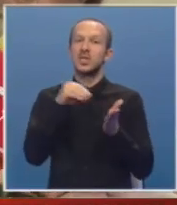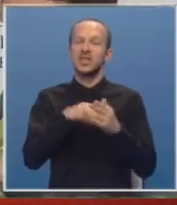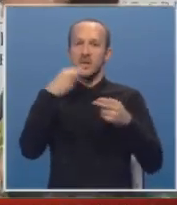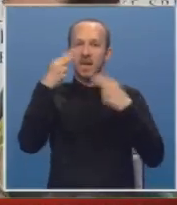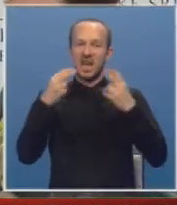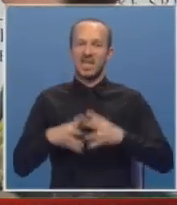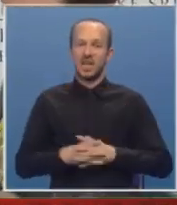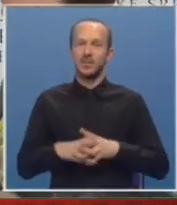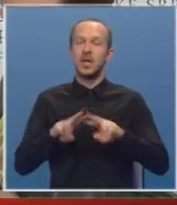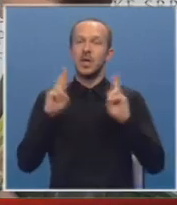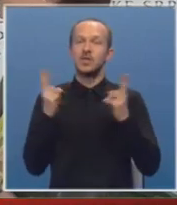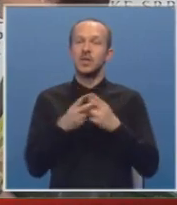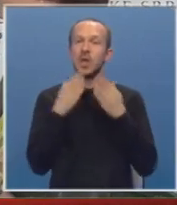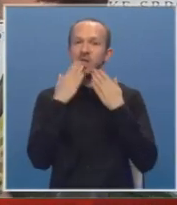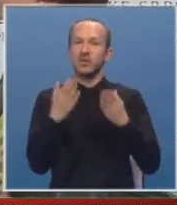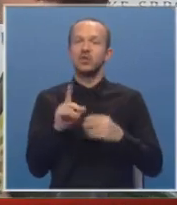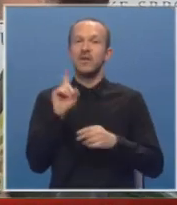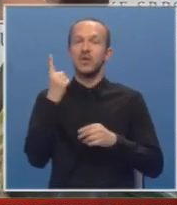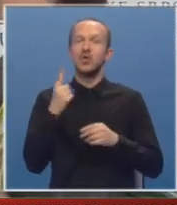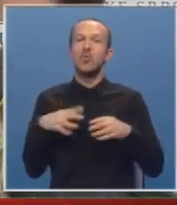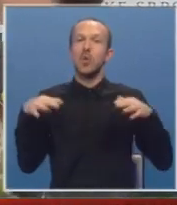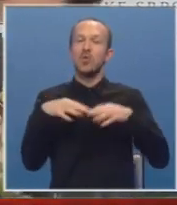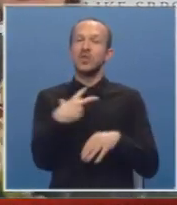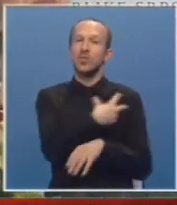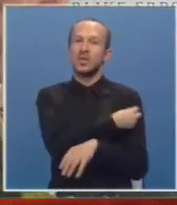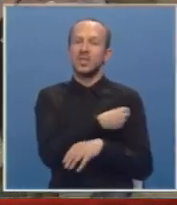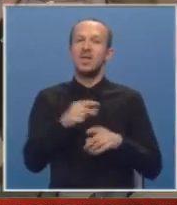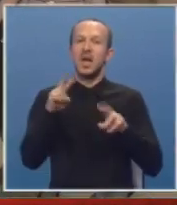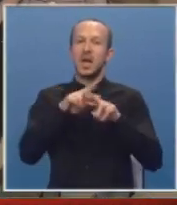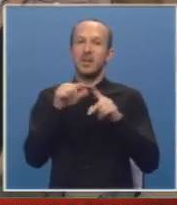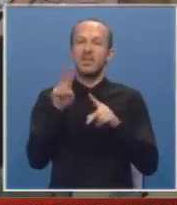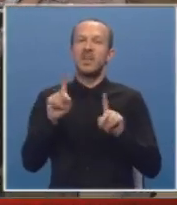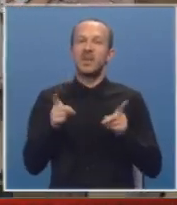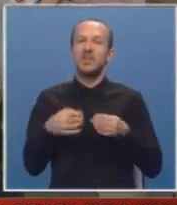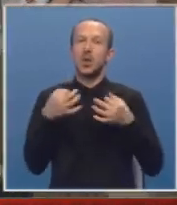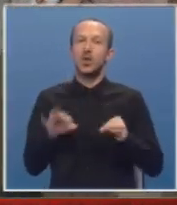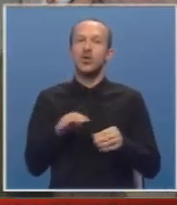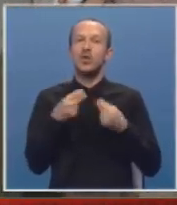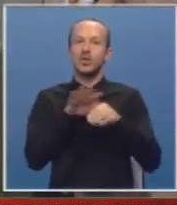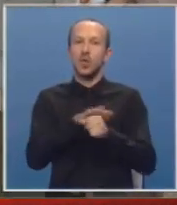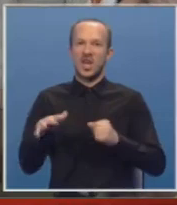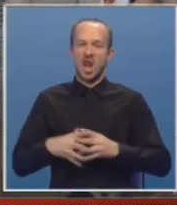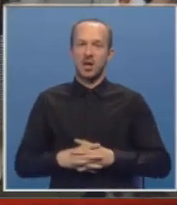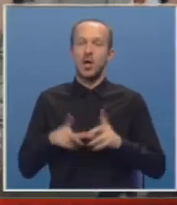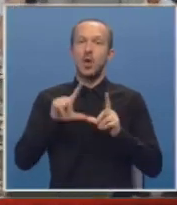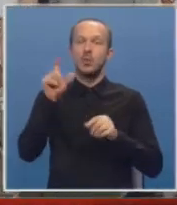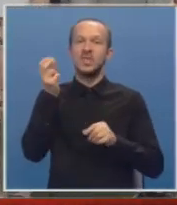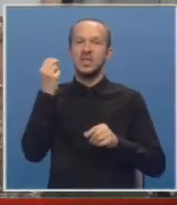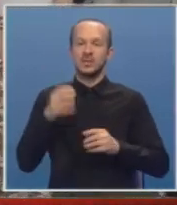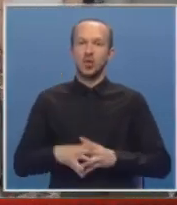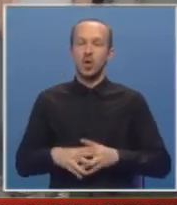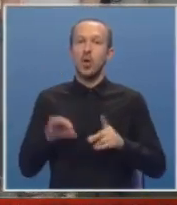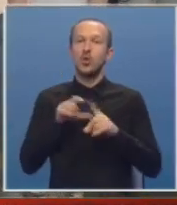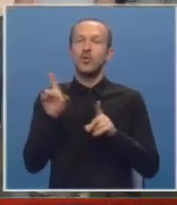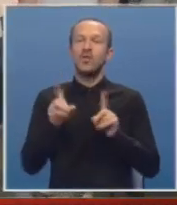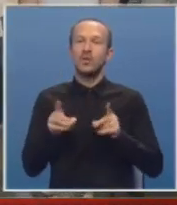preglede. U svijetu je, zahvaljujući visokom obuhvatu vakcinacije, HPV infekcija gotovo iskorjenjena. U Republici Srpskoj